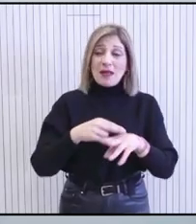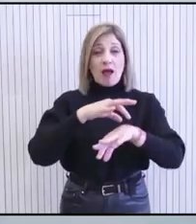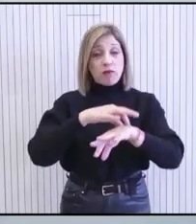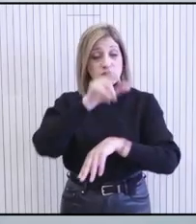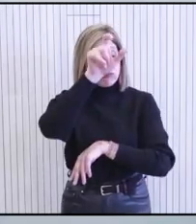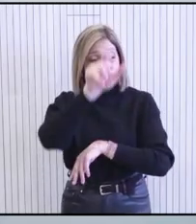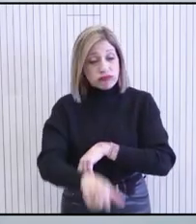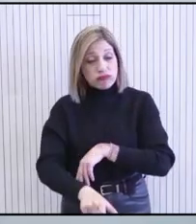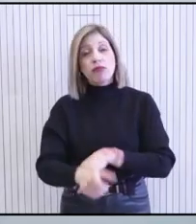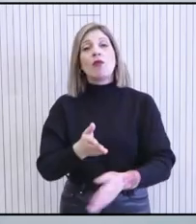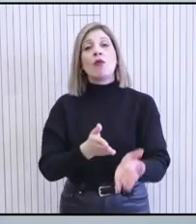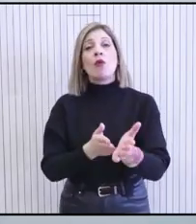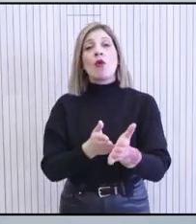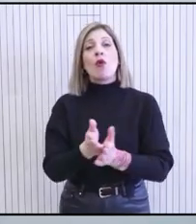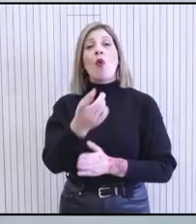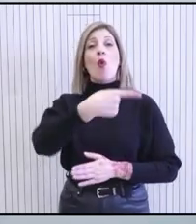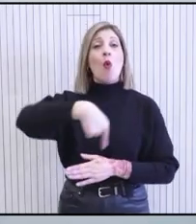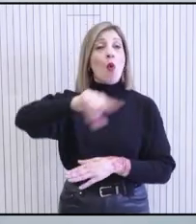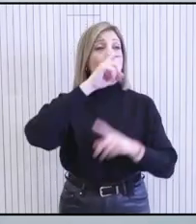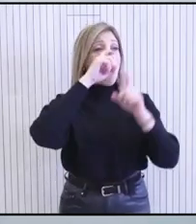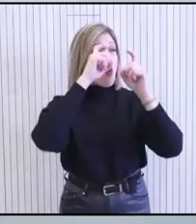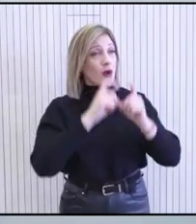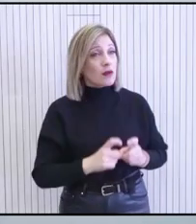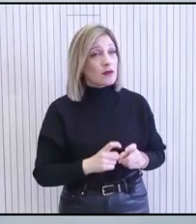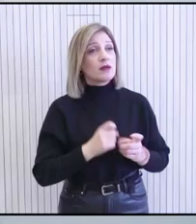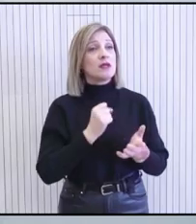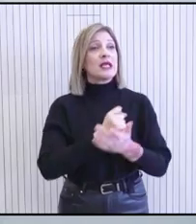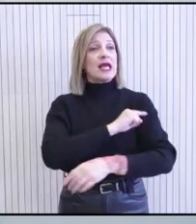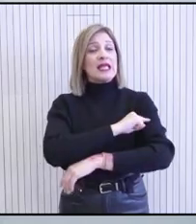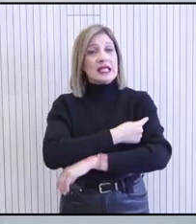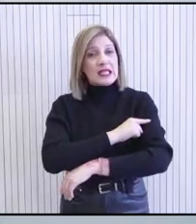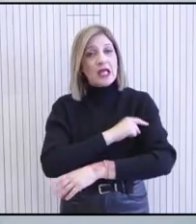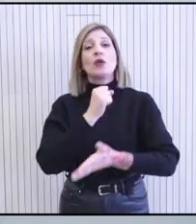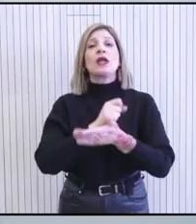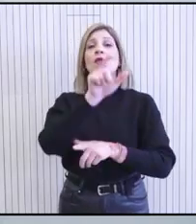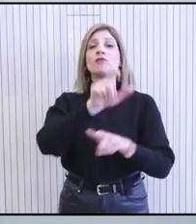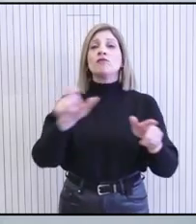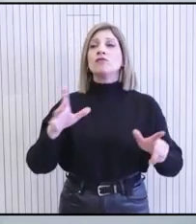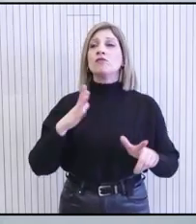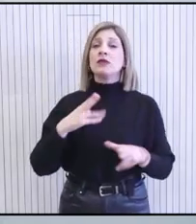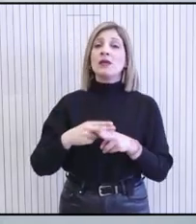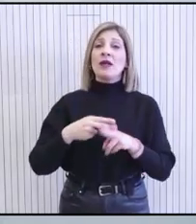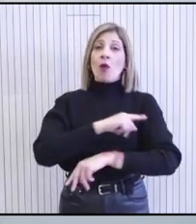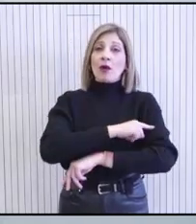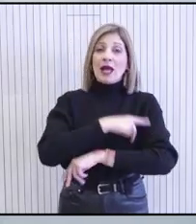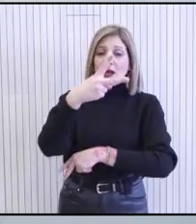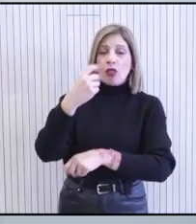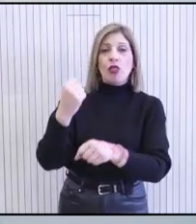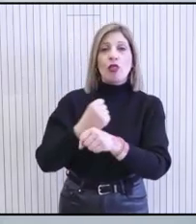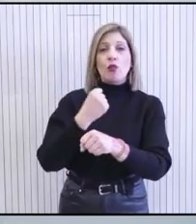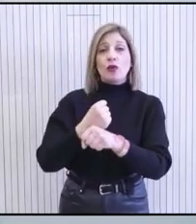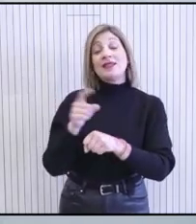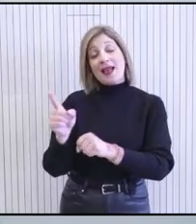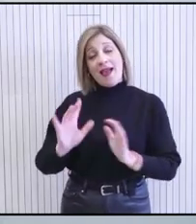είναι θεμελιώδης ηθικό καθήκον όλων μας πολιτείας, αλλά και γιατρών που υπηρετούν ένα ύψιστο λειτουργήμα. Και οι